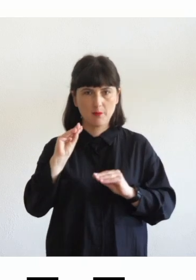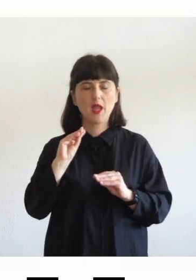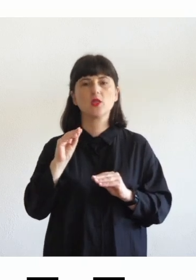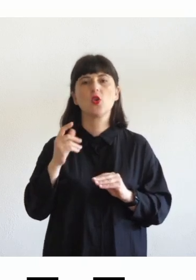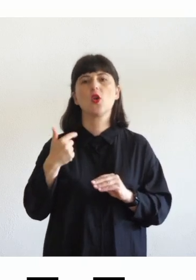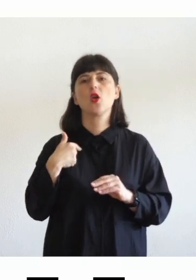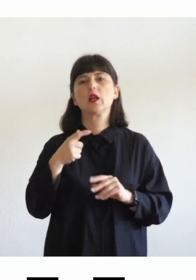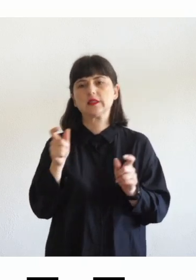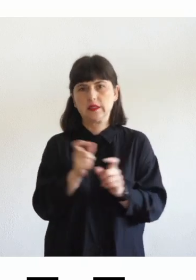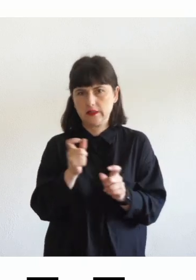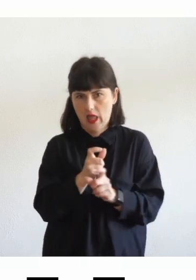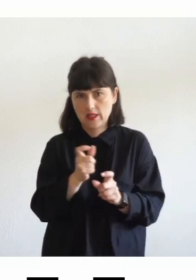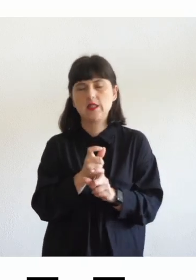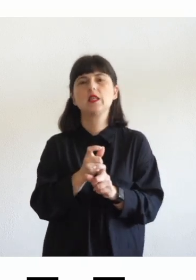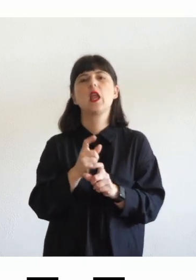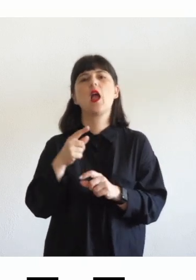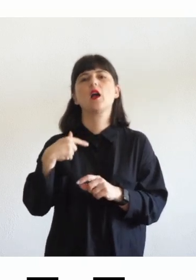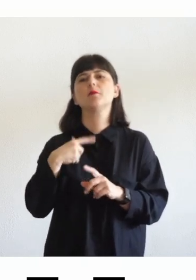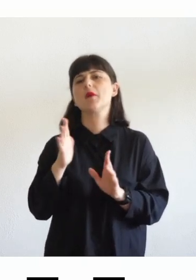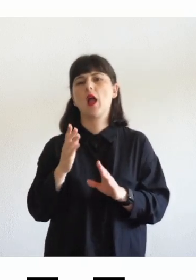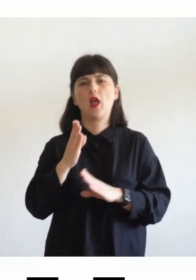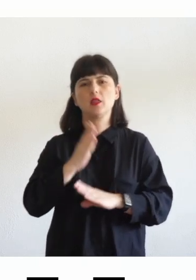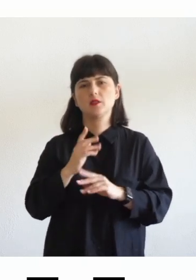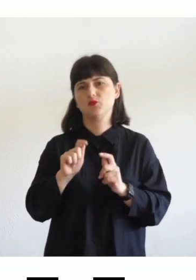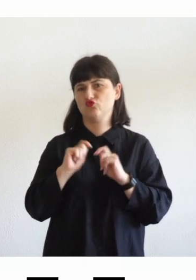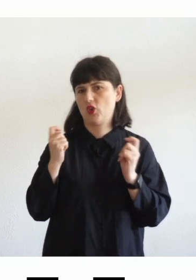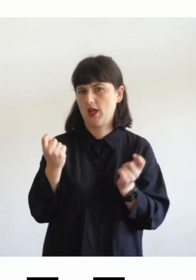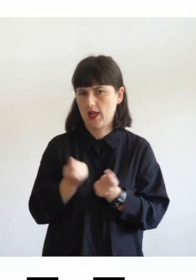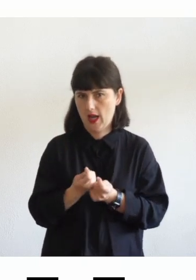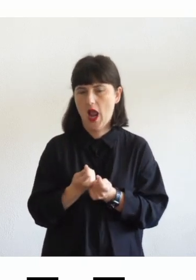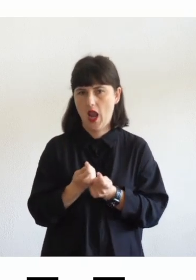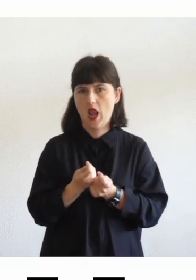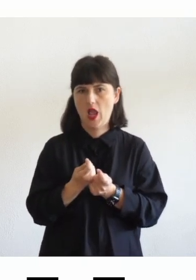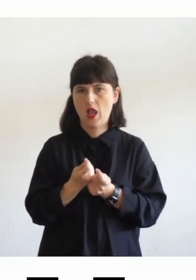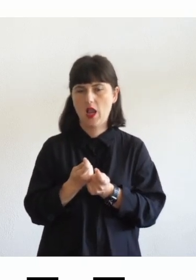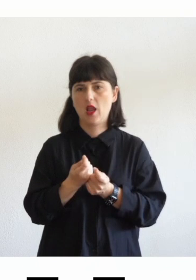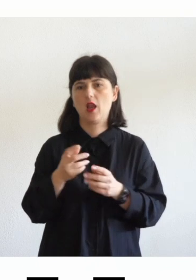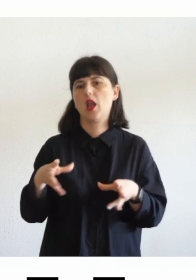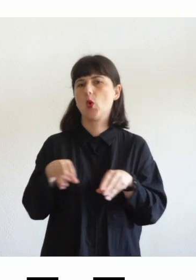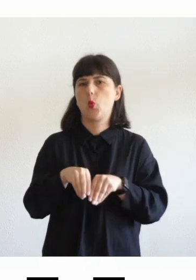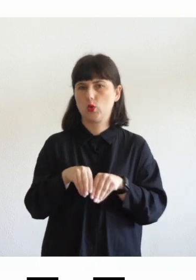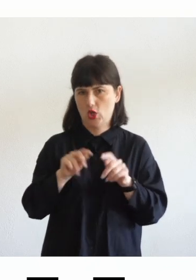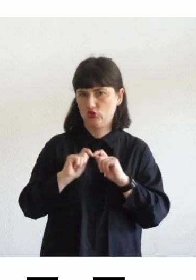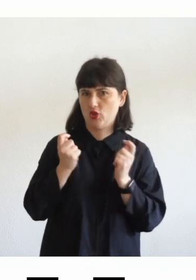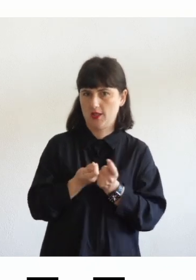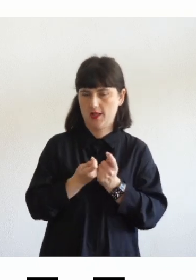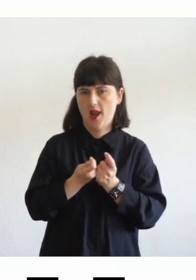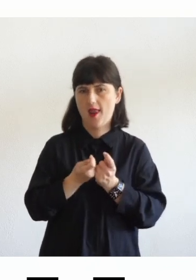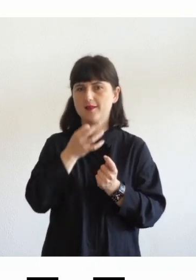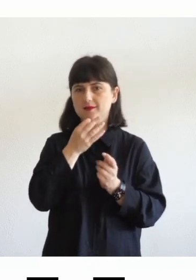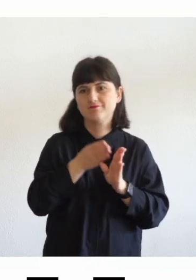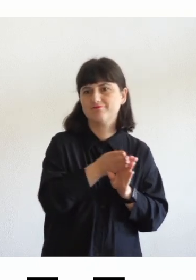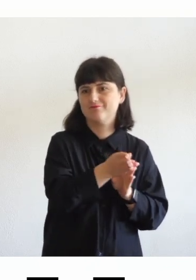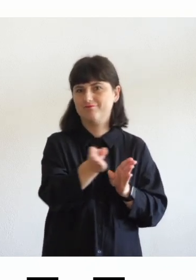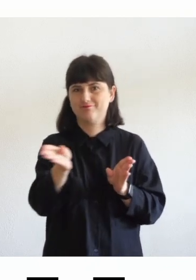generale ma anche di disabilità quindi uno sguardo abbastanza trasversale e